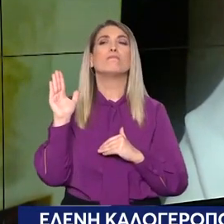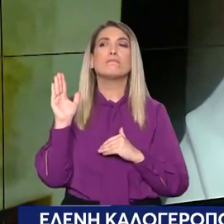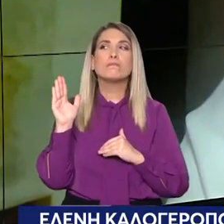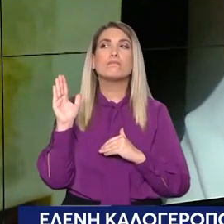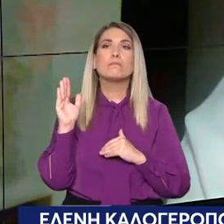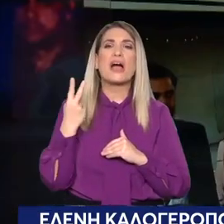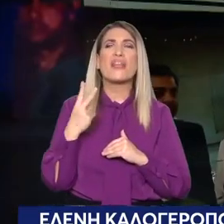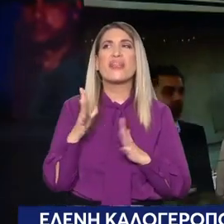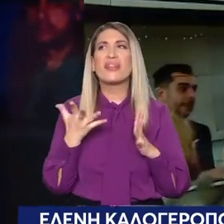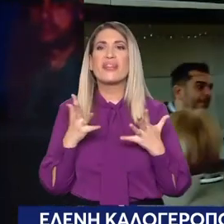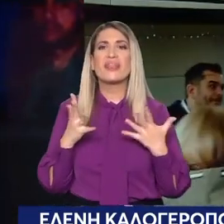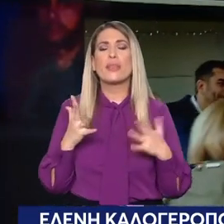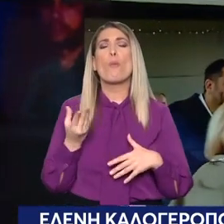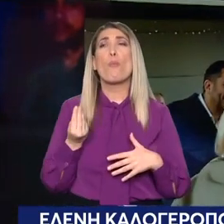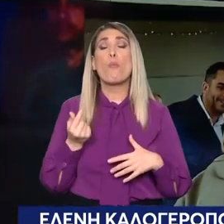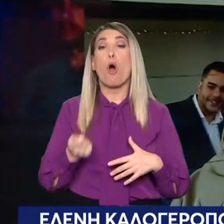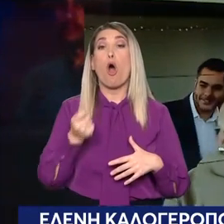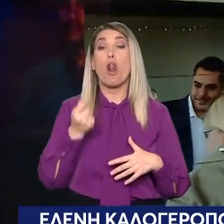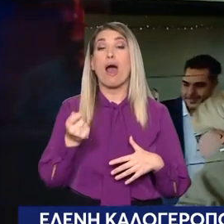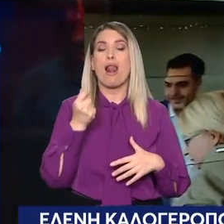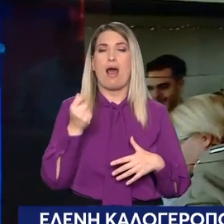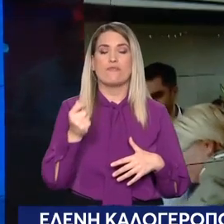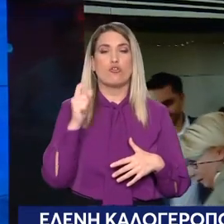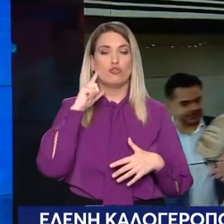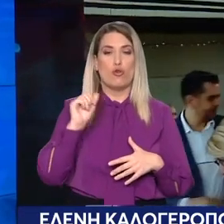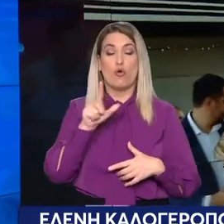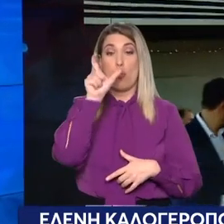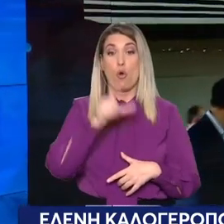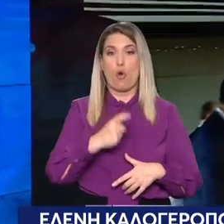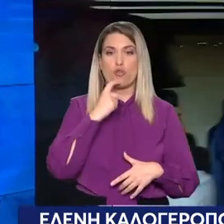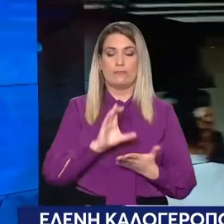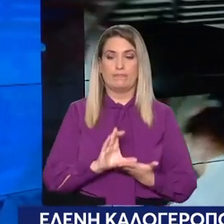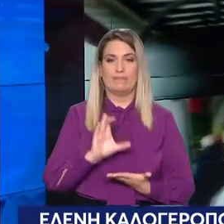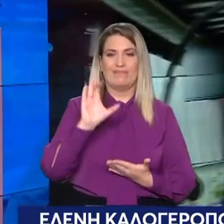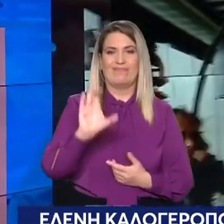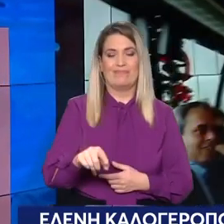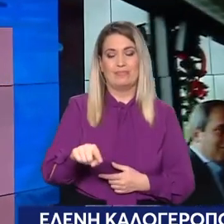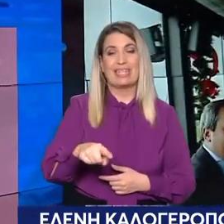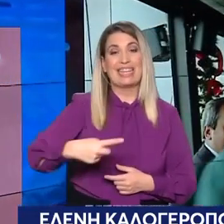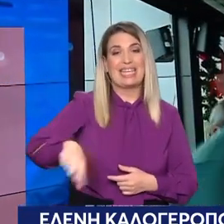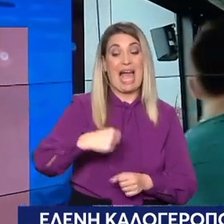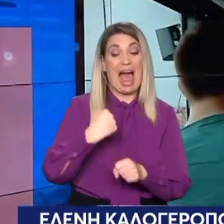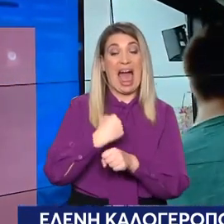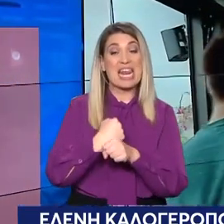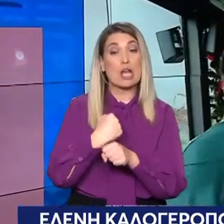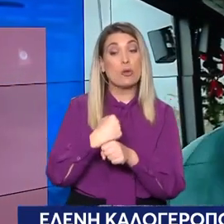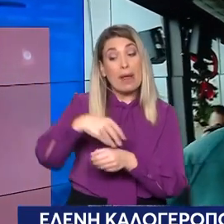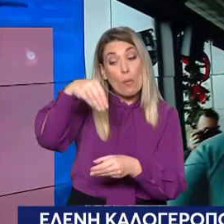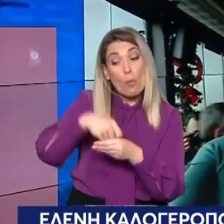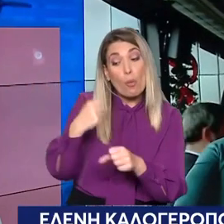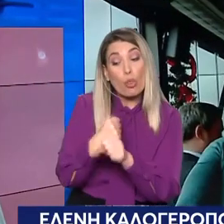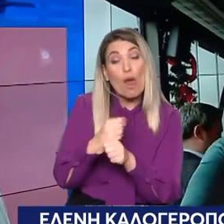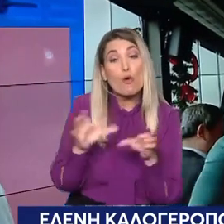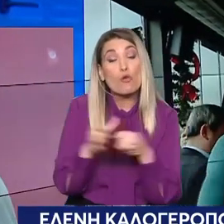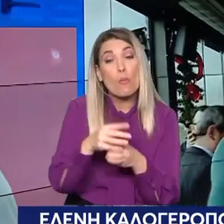πολλά χρήματα, προκειμένου να πληρωθούν οι εργαζόμενοι και στο κόμμα, αλλά